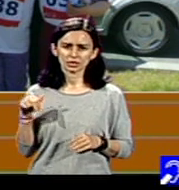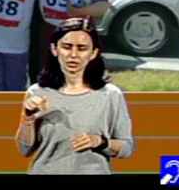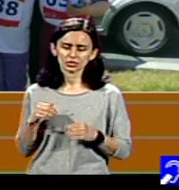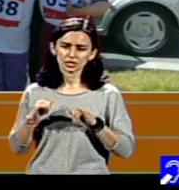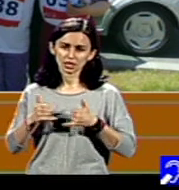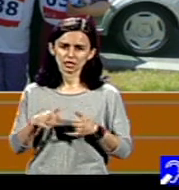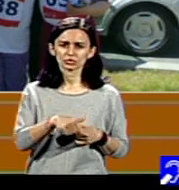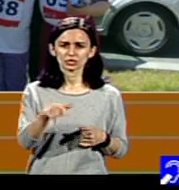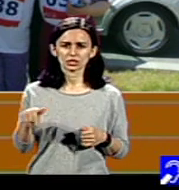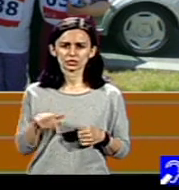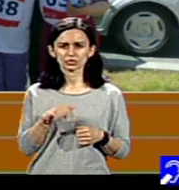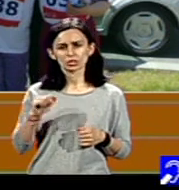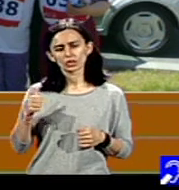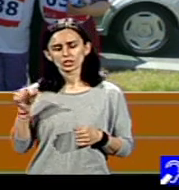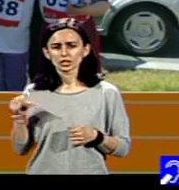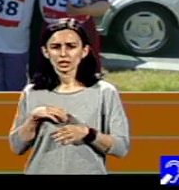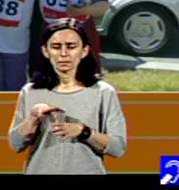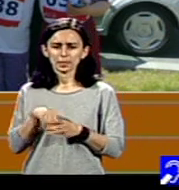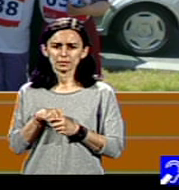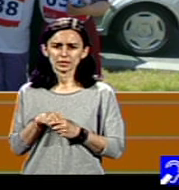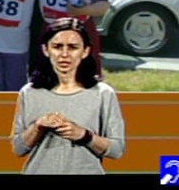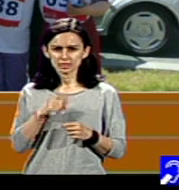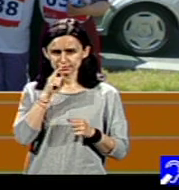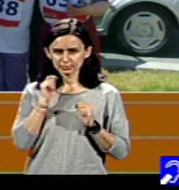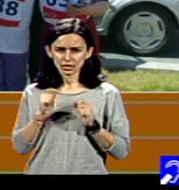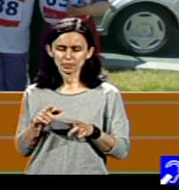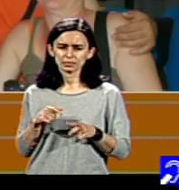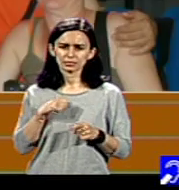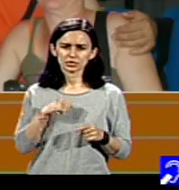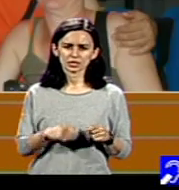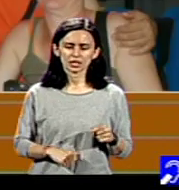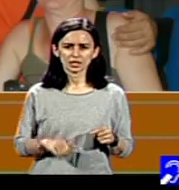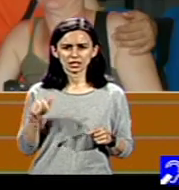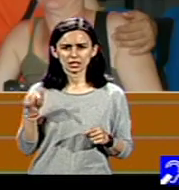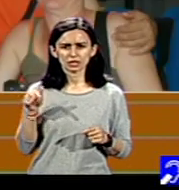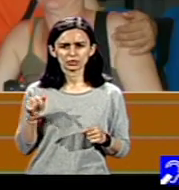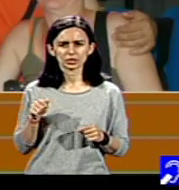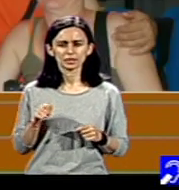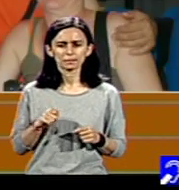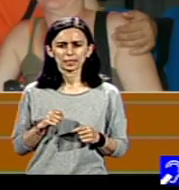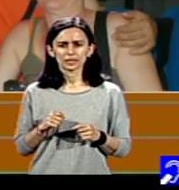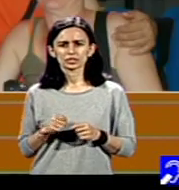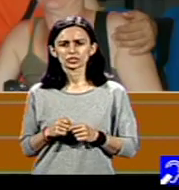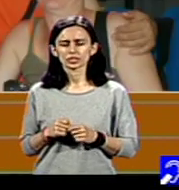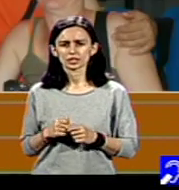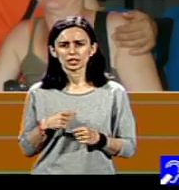unul din părințe renunță la cariera lui și se dedică creșterii copilului.